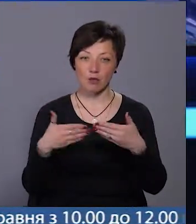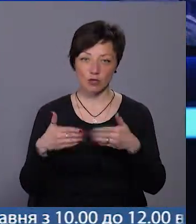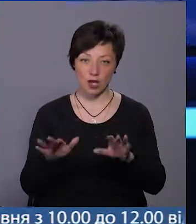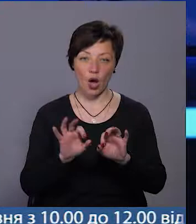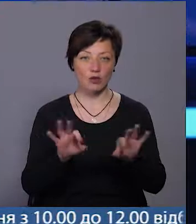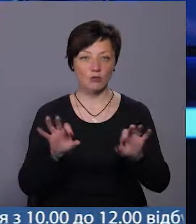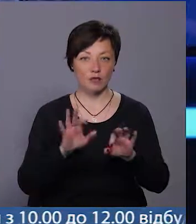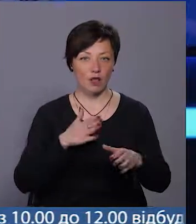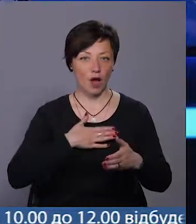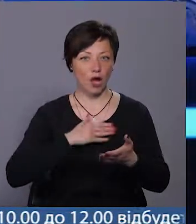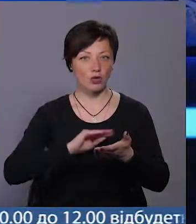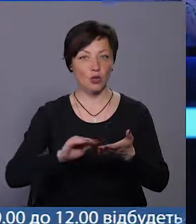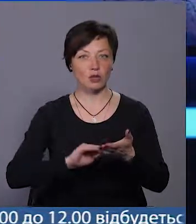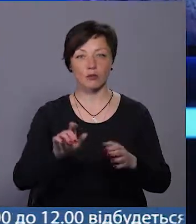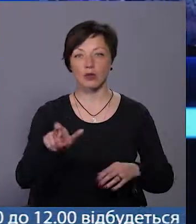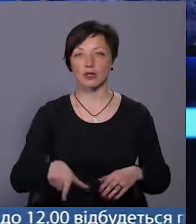розповість Ірина Ріон.